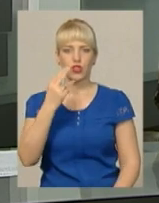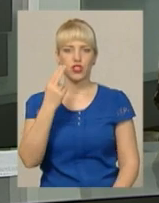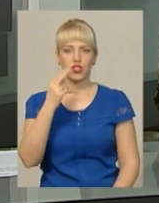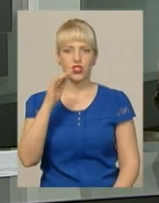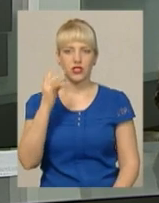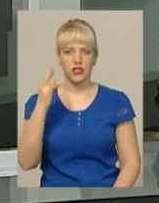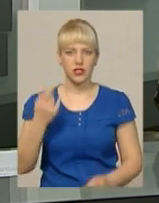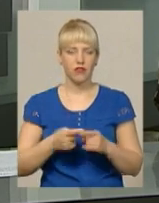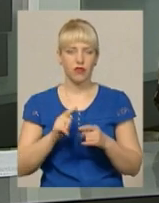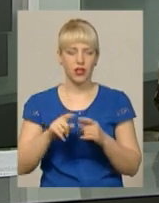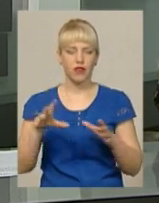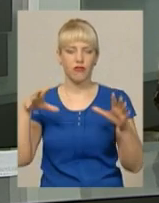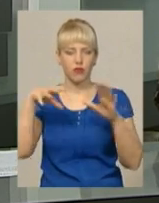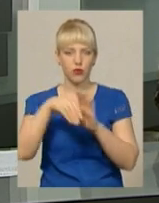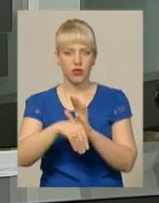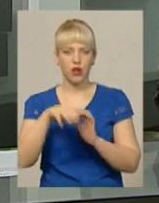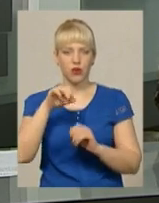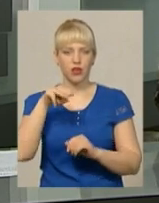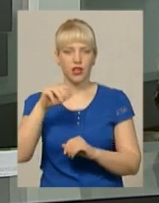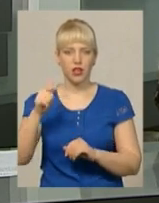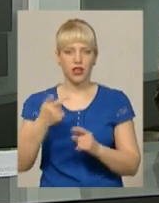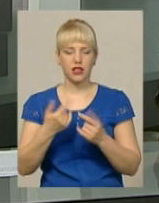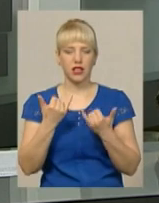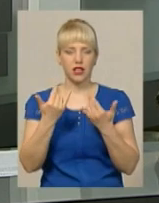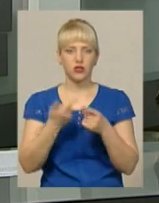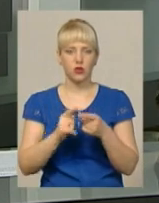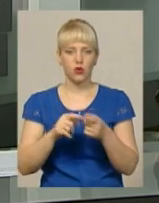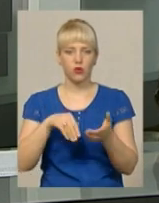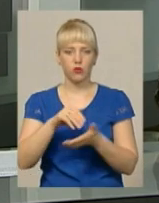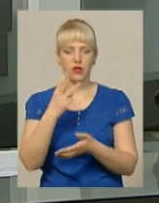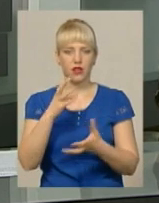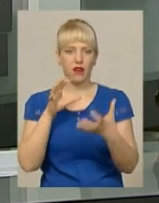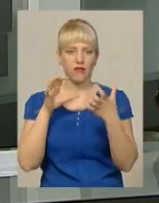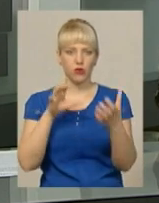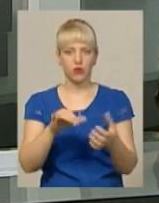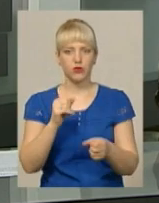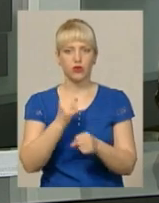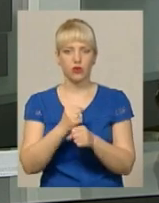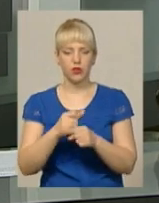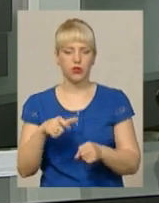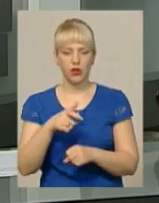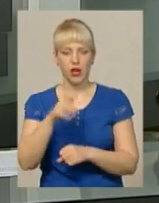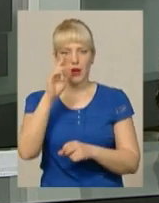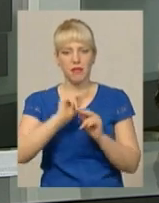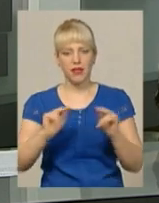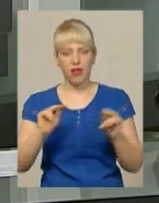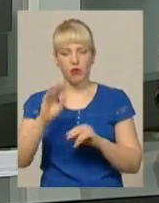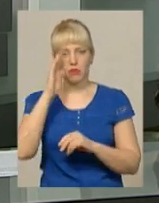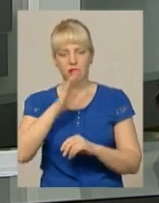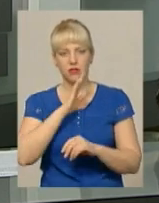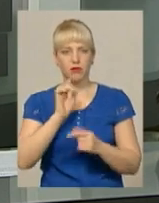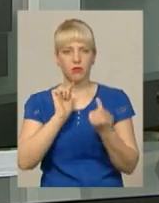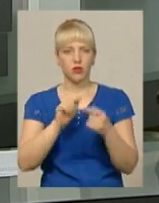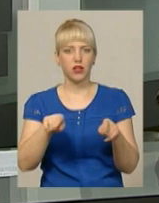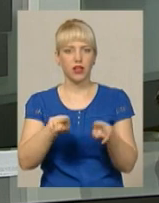розташована в межах з цієї ж ОТГ. Для цього закуплять три автобуси та зроблять дорогу. Педагоги та батьки проти таких змін. Тему продовжує моя